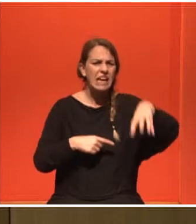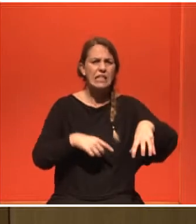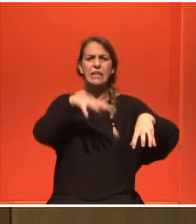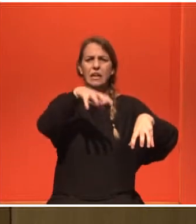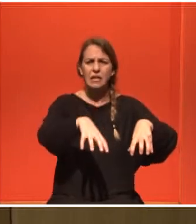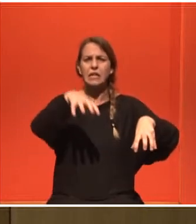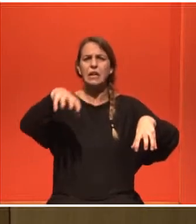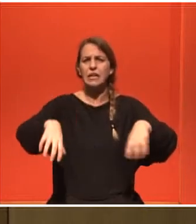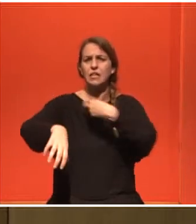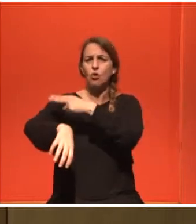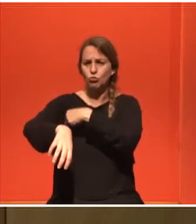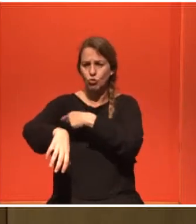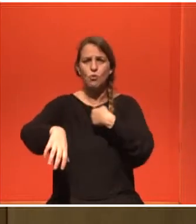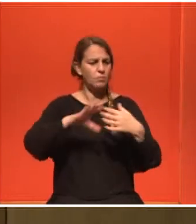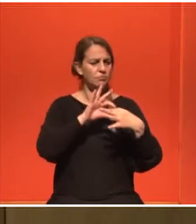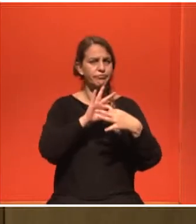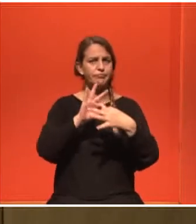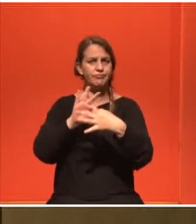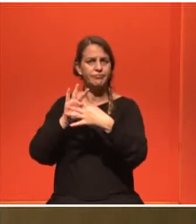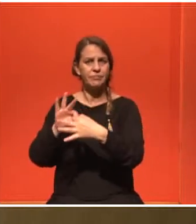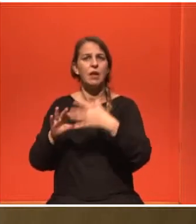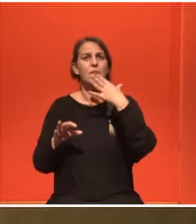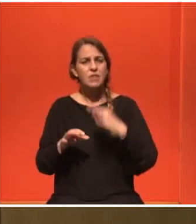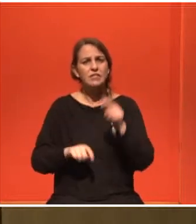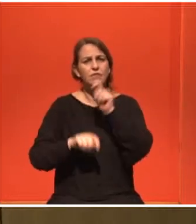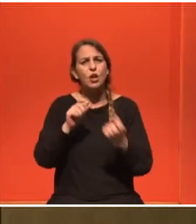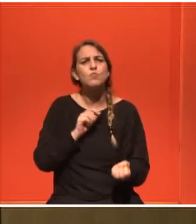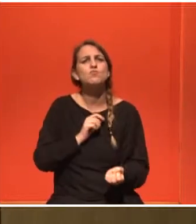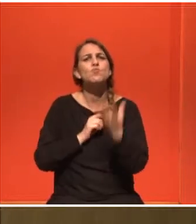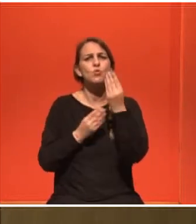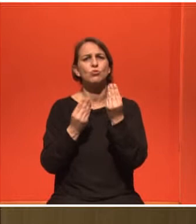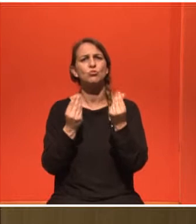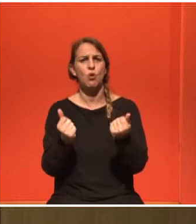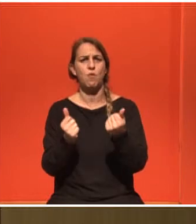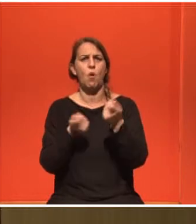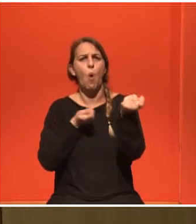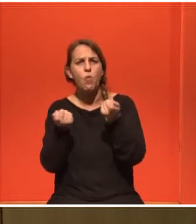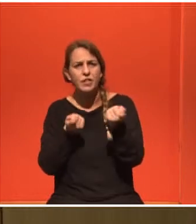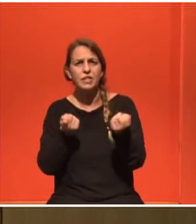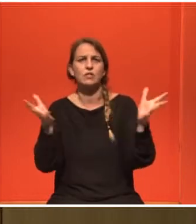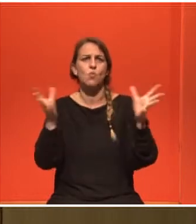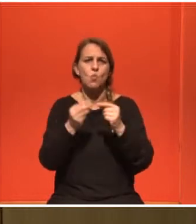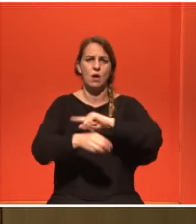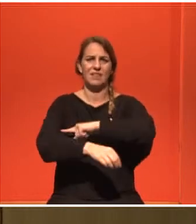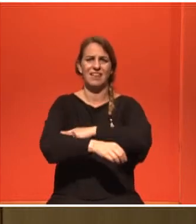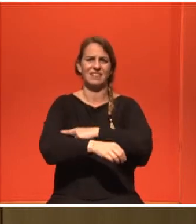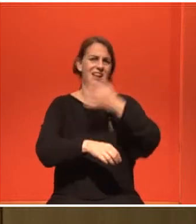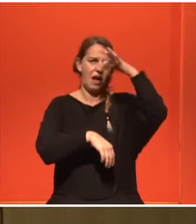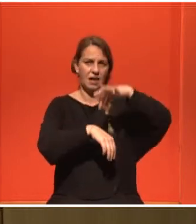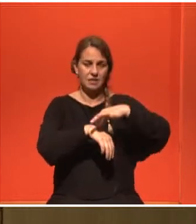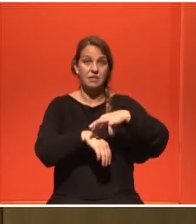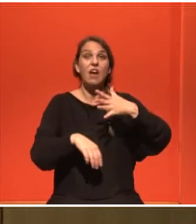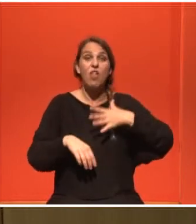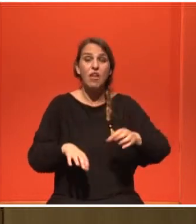Ακρίβου οργανώνουμε νέα κλινικά πρωτόκαλα και θέλουμε να είμαστε αυτοί που θα παρασύρουμε και θα ενημερώσουμε και τον